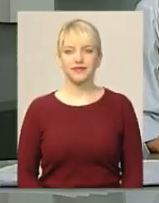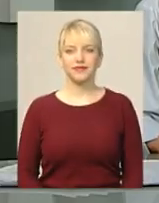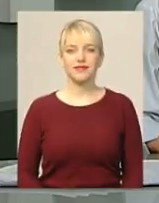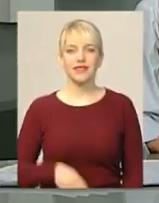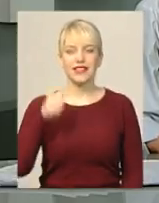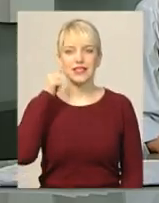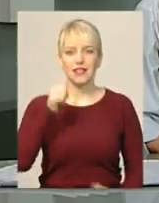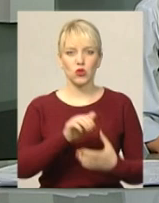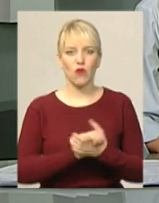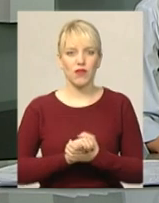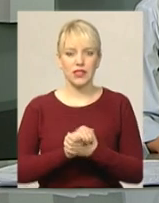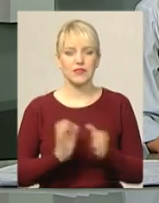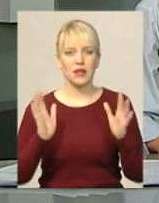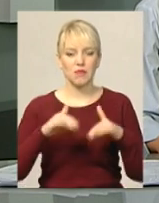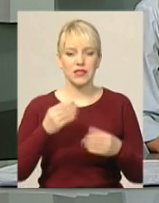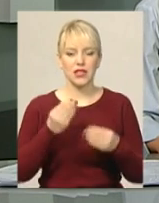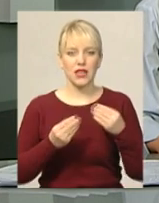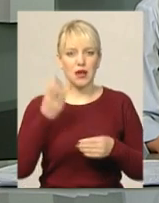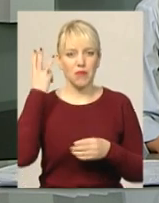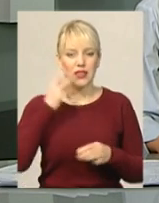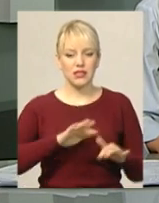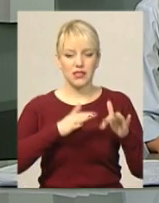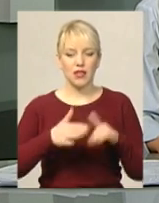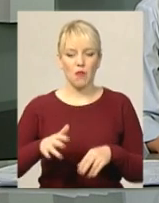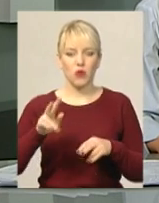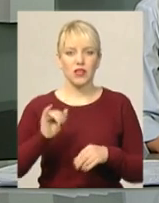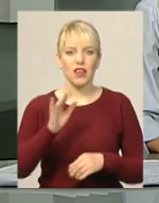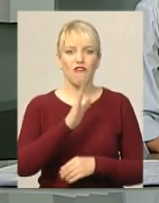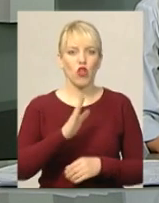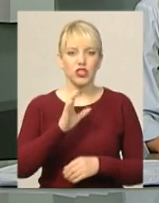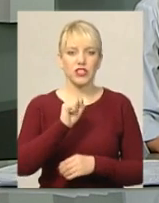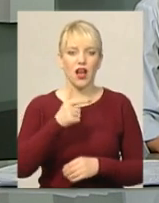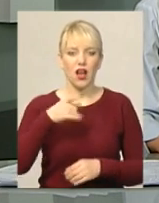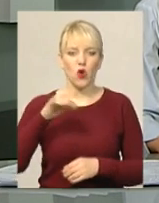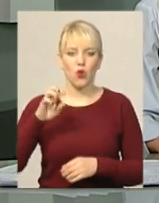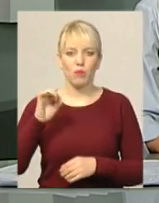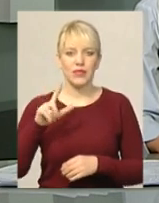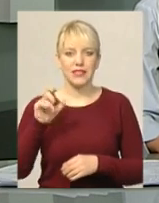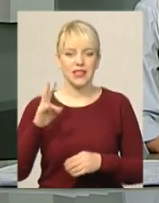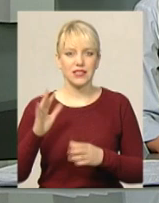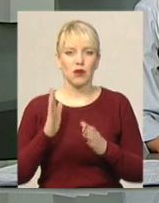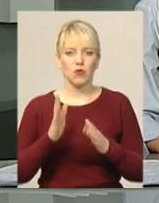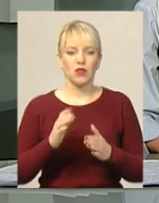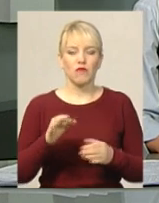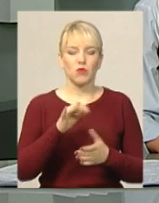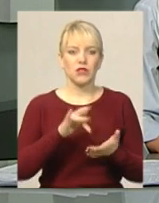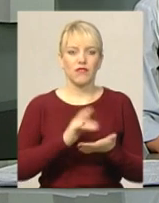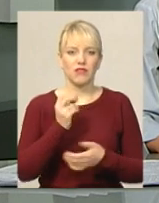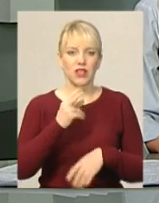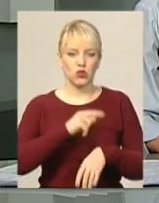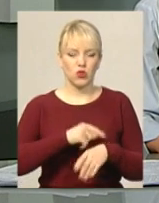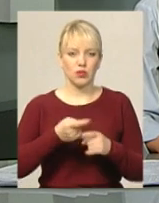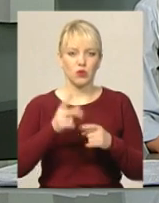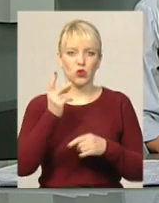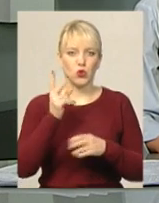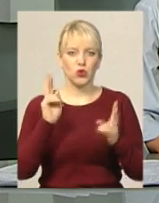Завтра товариський матч зіграють Хмельницьке Поділля і Волочиський агробізнес Відбудеться він в обласному центрі о 12-й годині Це буде друга